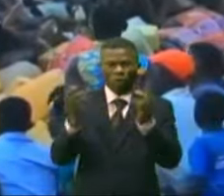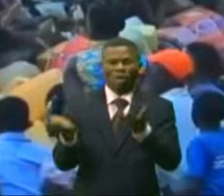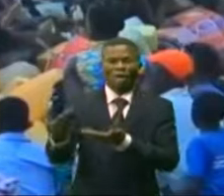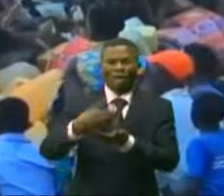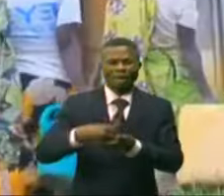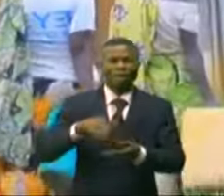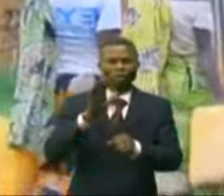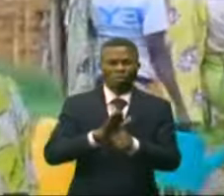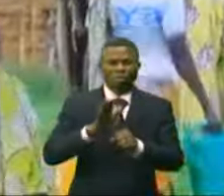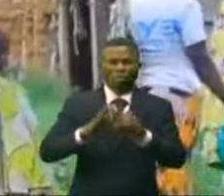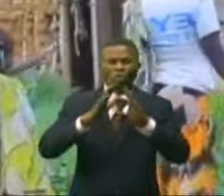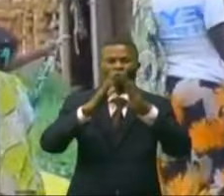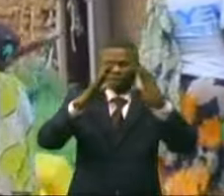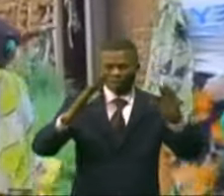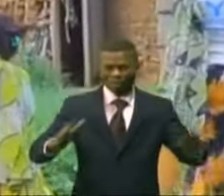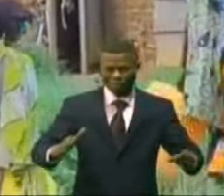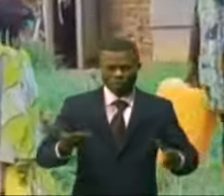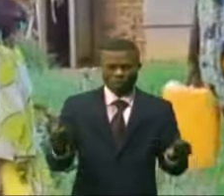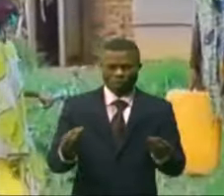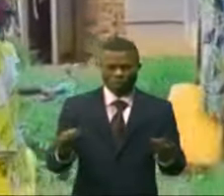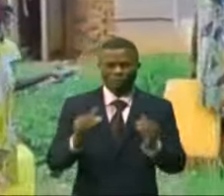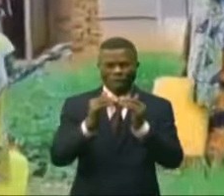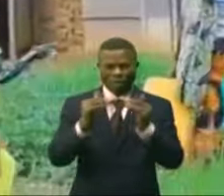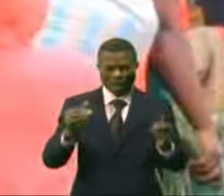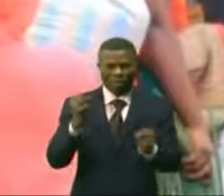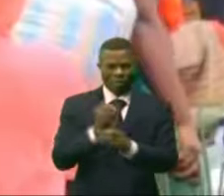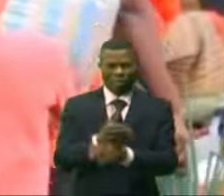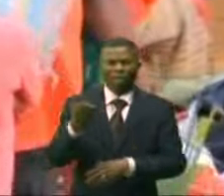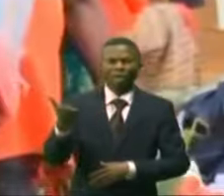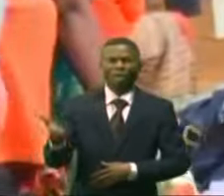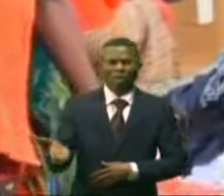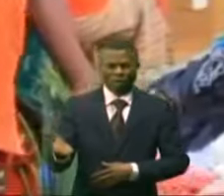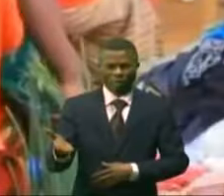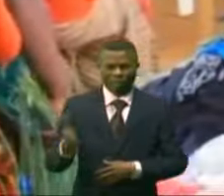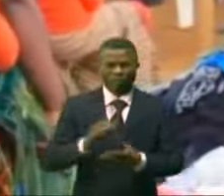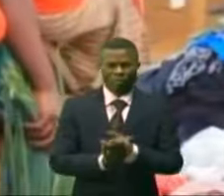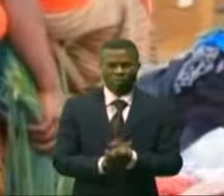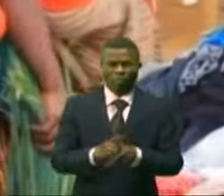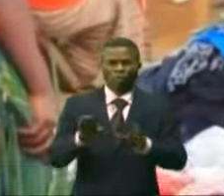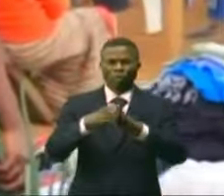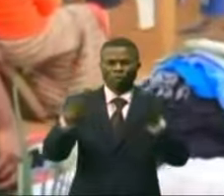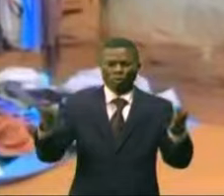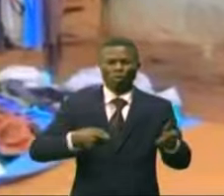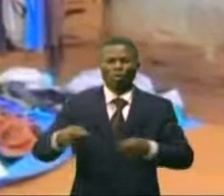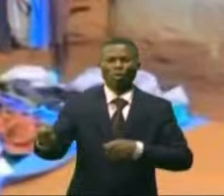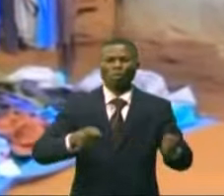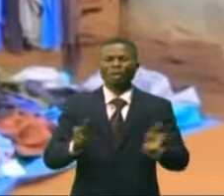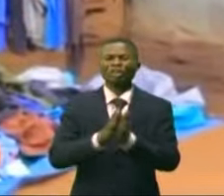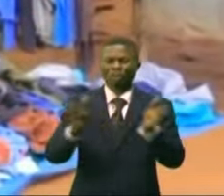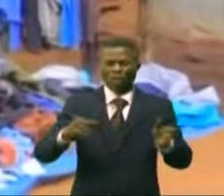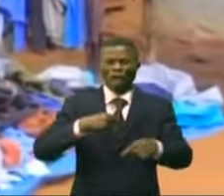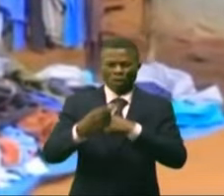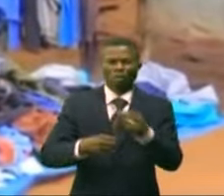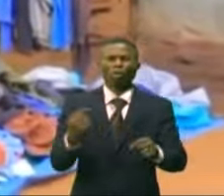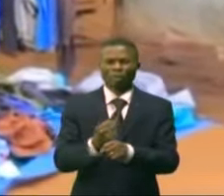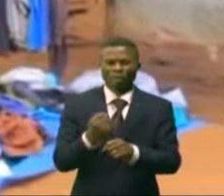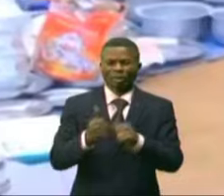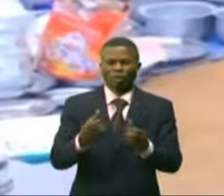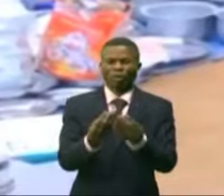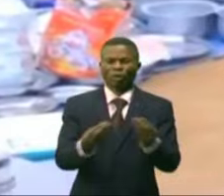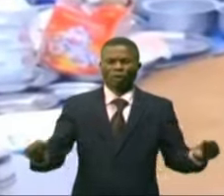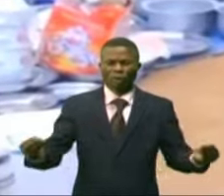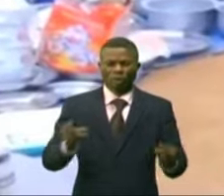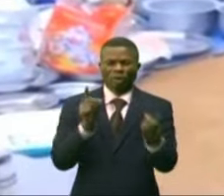la population dans leurs villages respectifs, favorisant la réouverture de grands marchés communautaires. C'est le résultat de l